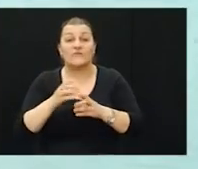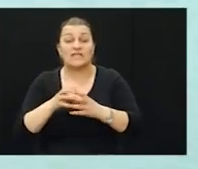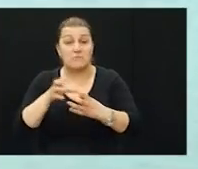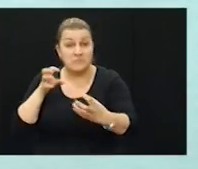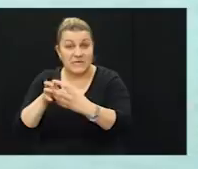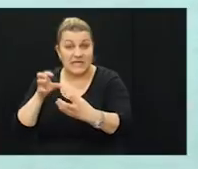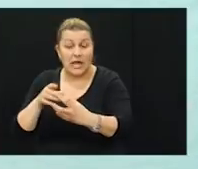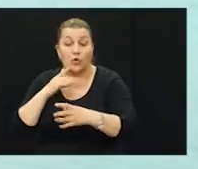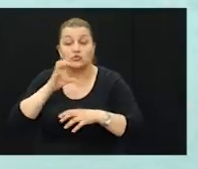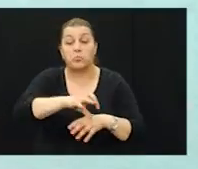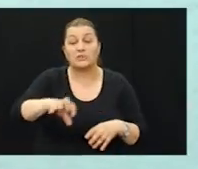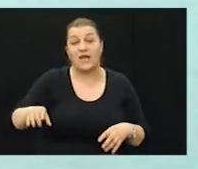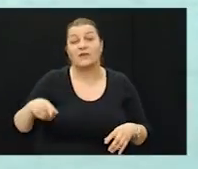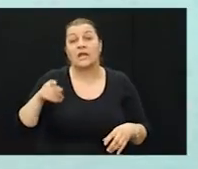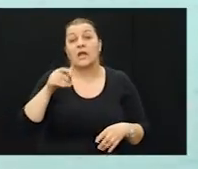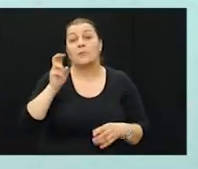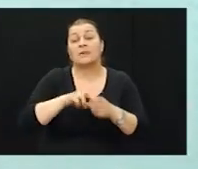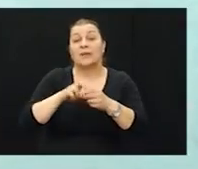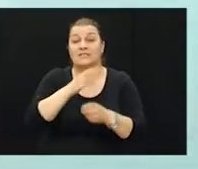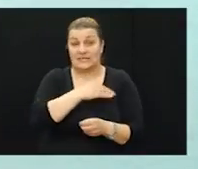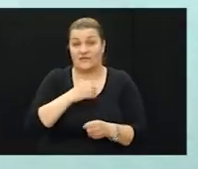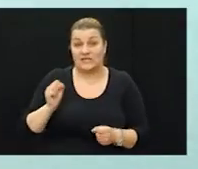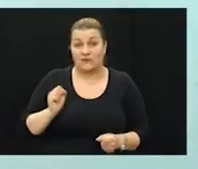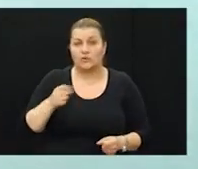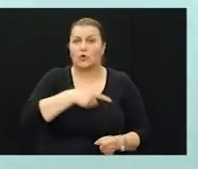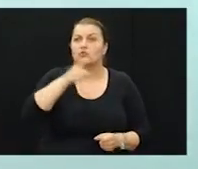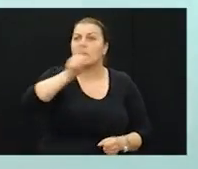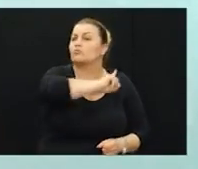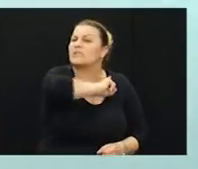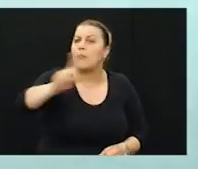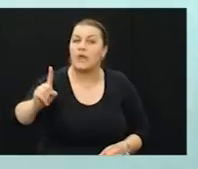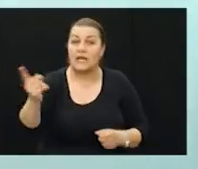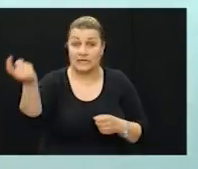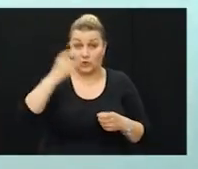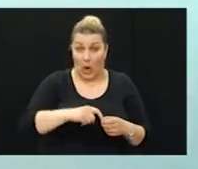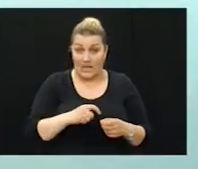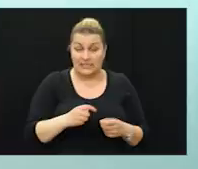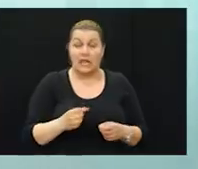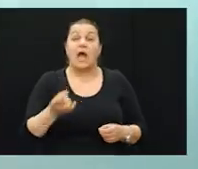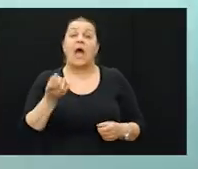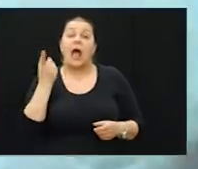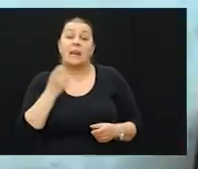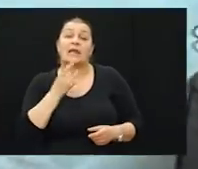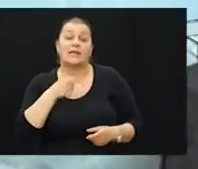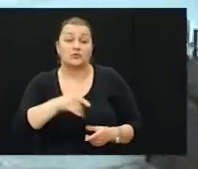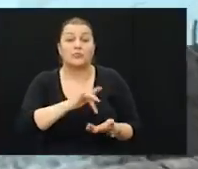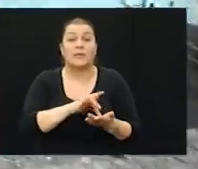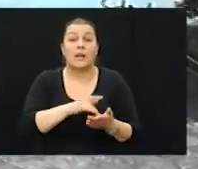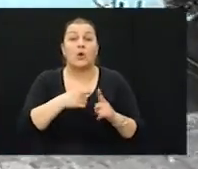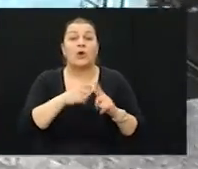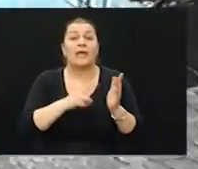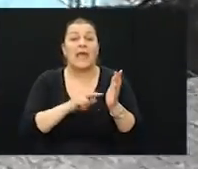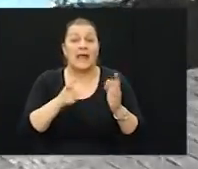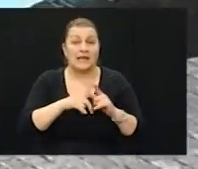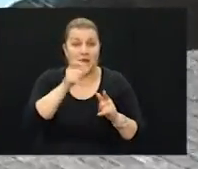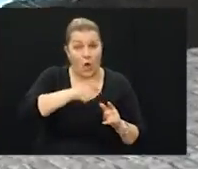pripadnici Hrvatske vojske, oni su njemu zabranili dolazak. Međutim, kada su bili Kenijici na brani, ja sam znao